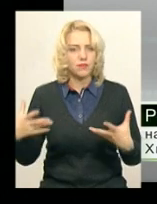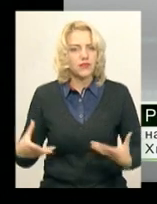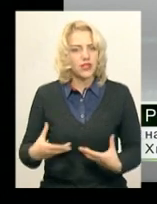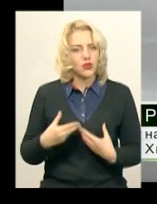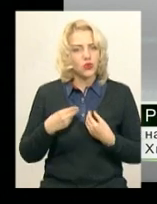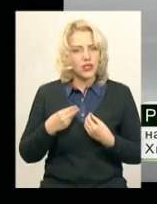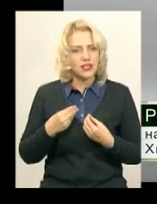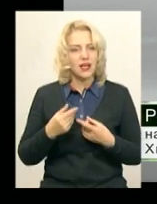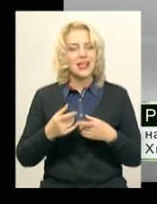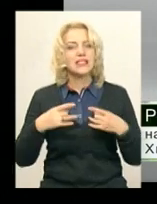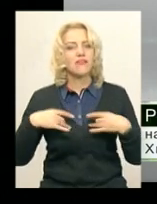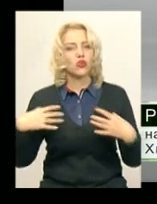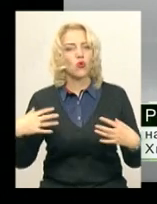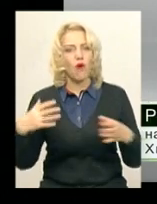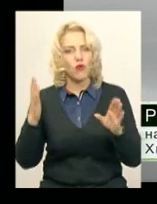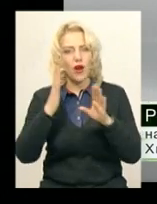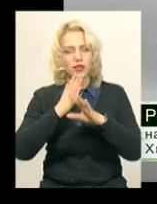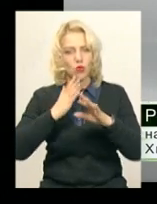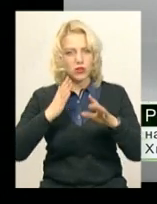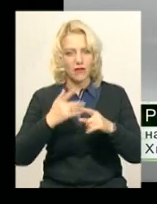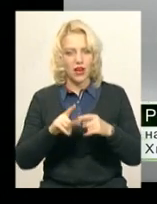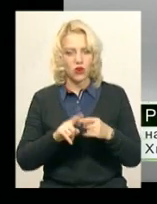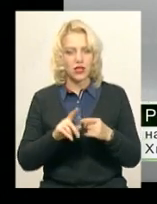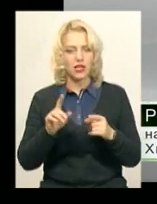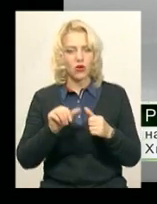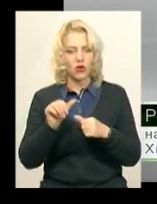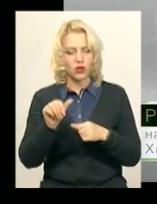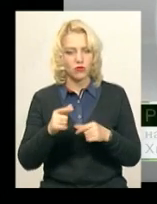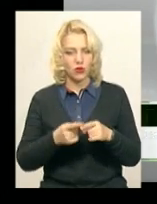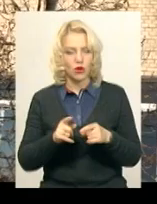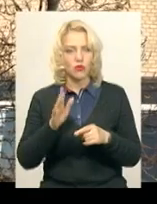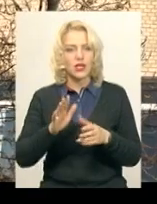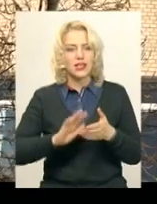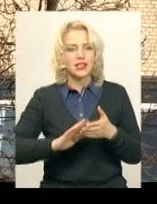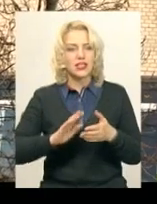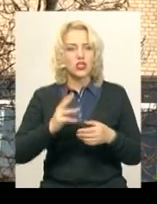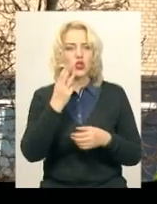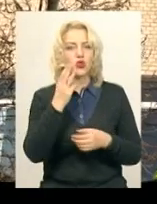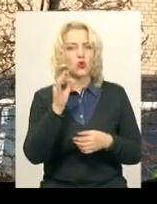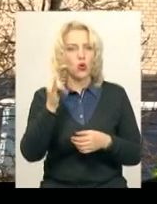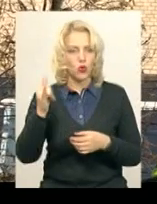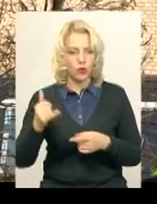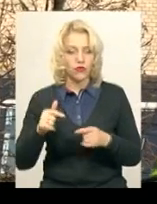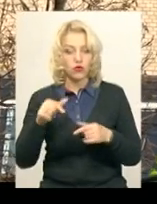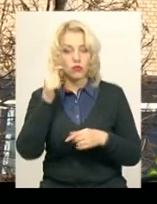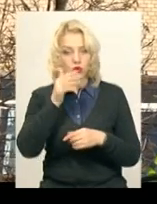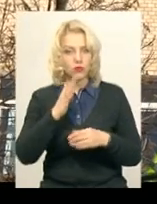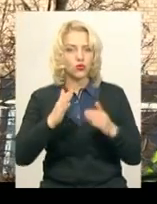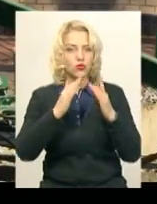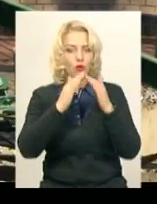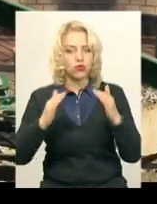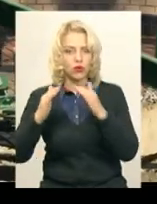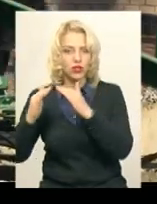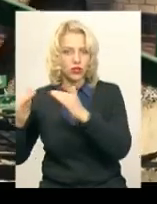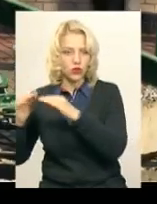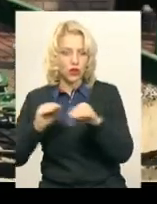того, в рамках святкової програми передбачено таке цікаве зеркальне шоу. Цього року встановлять будиночки, у яких продаватимуть